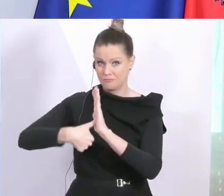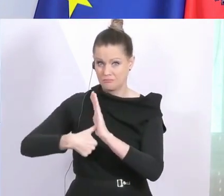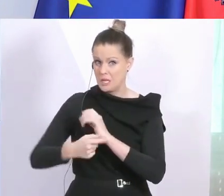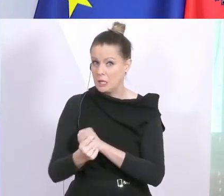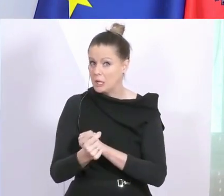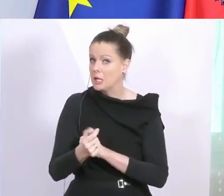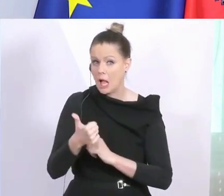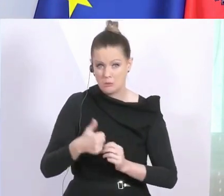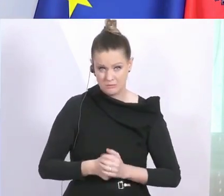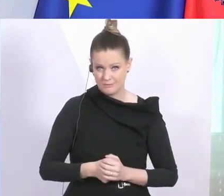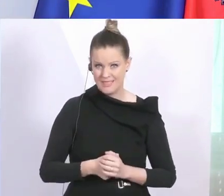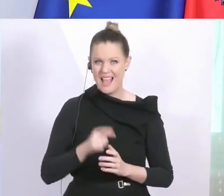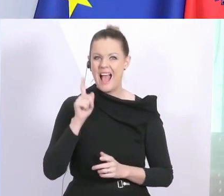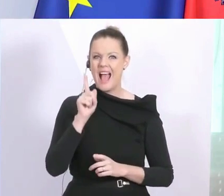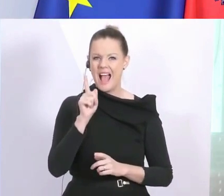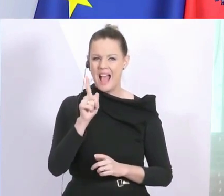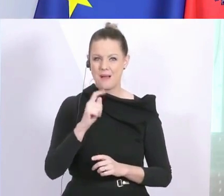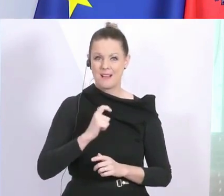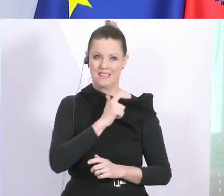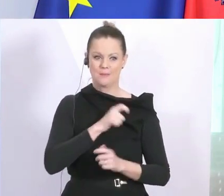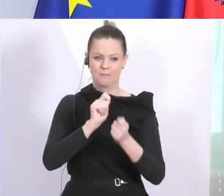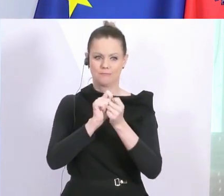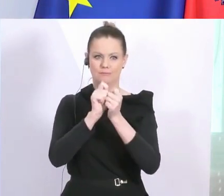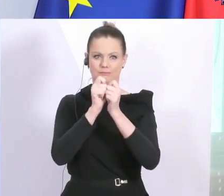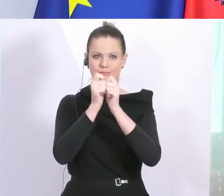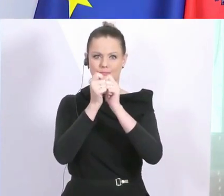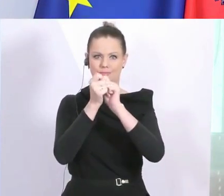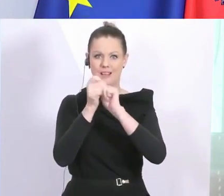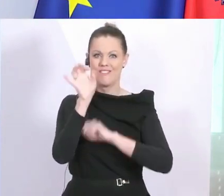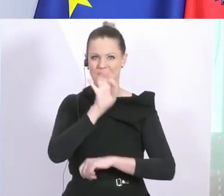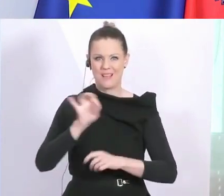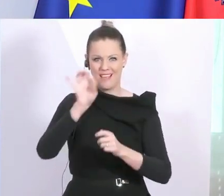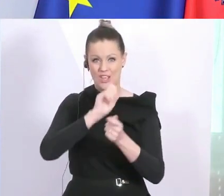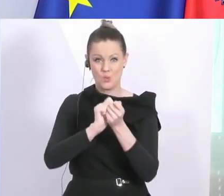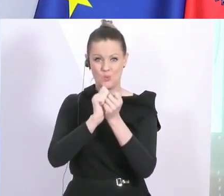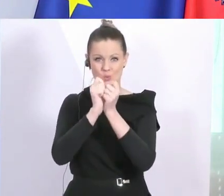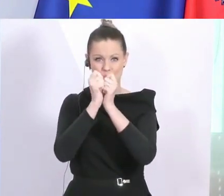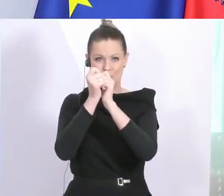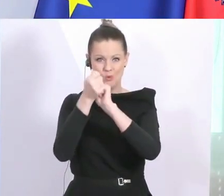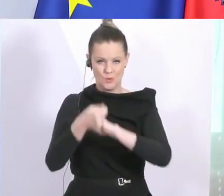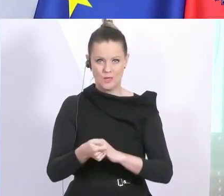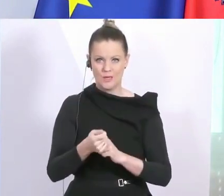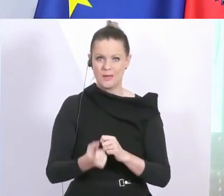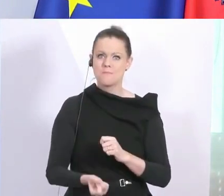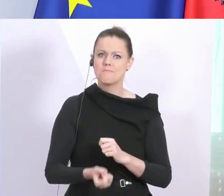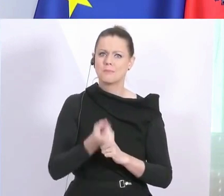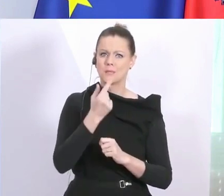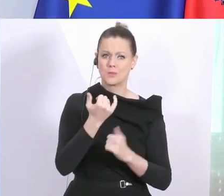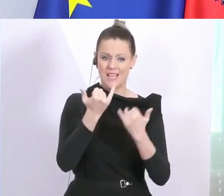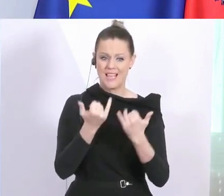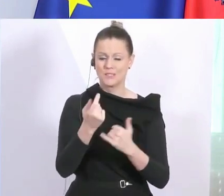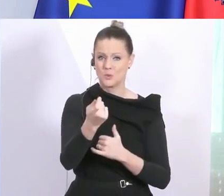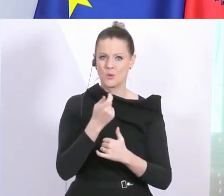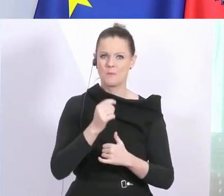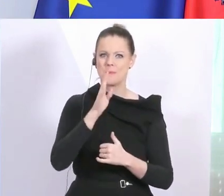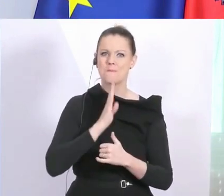Aber die Kriminalität verändert sich auch. Meine große Bitte, gerade jetzt, wo wieder die Pensionen ausgezahlt